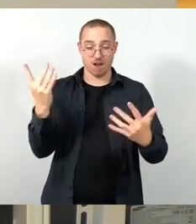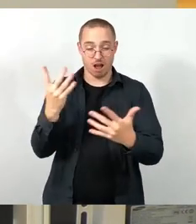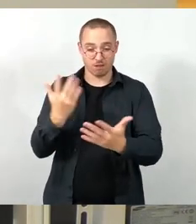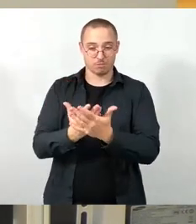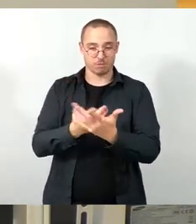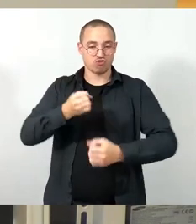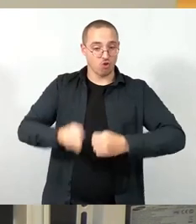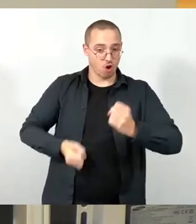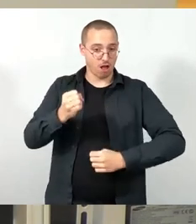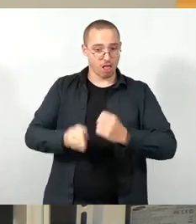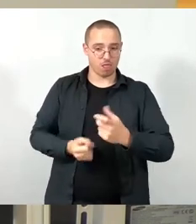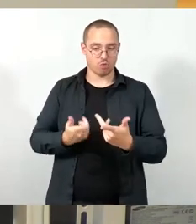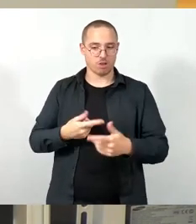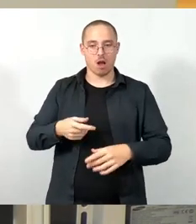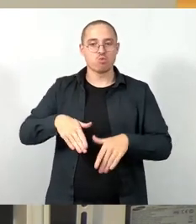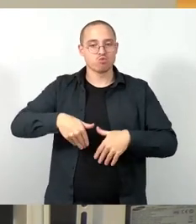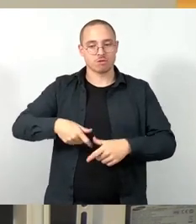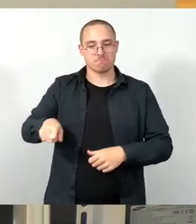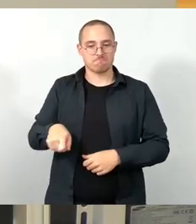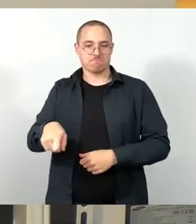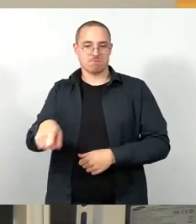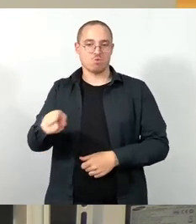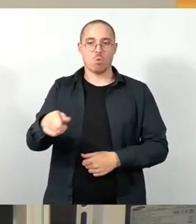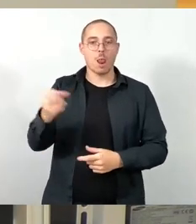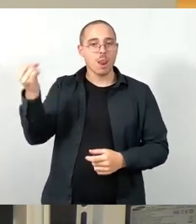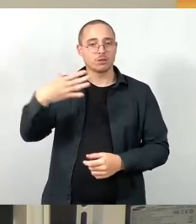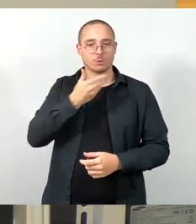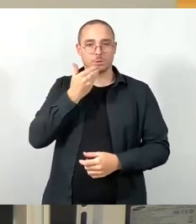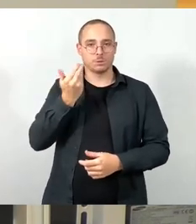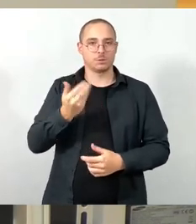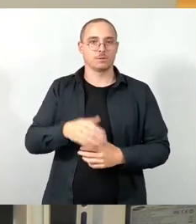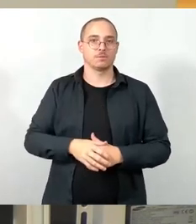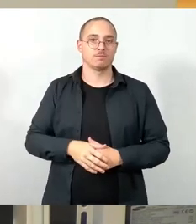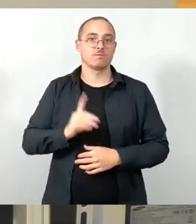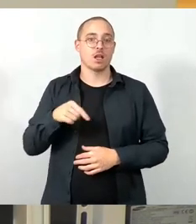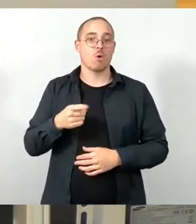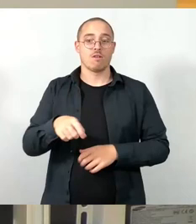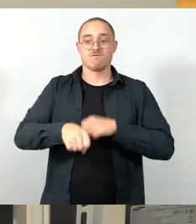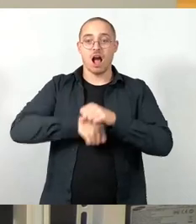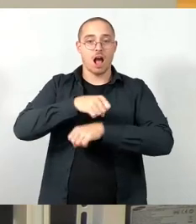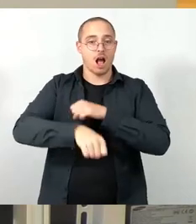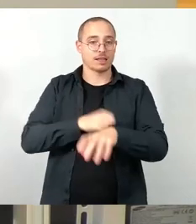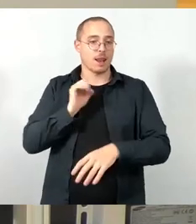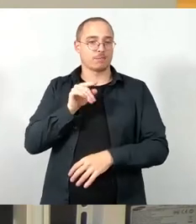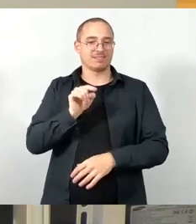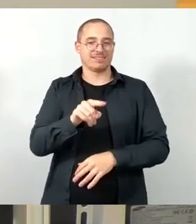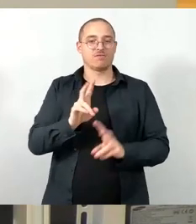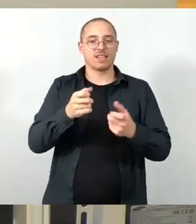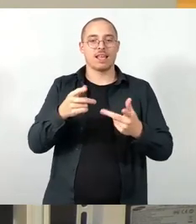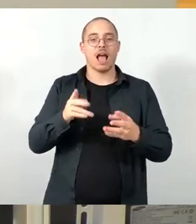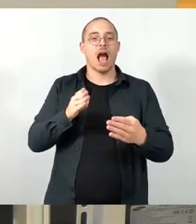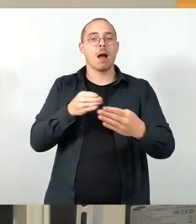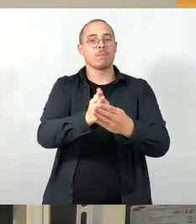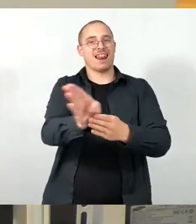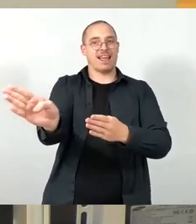zweitens, weil eine Ablenzfunktion wenige Fahrradlampen haben und auch weniger Joggerlampen. Dass man da die Hand mal